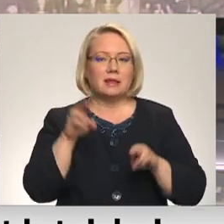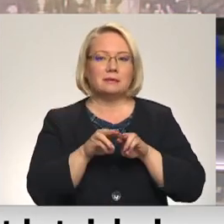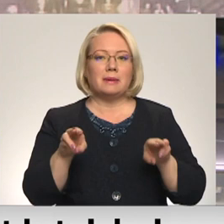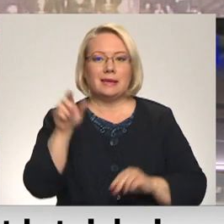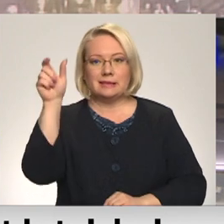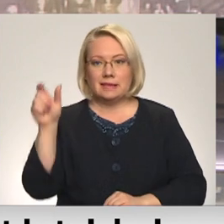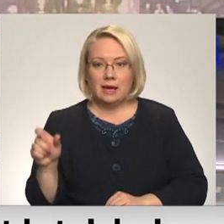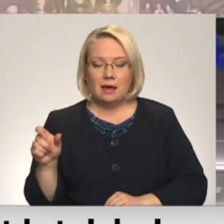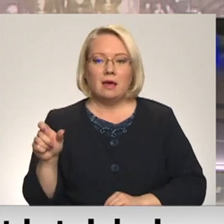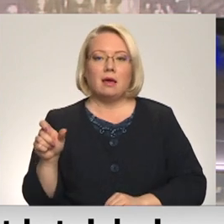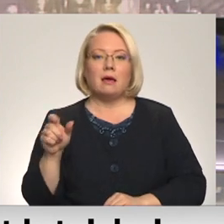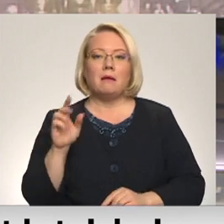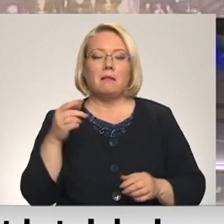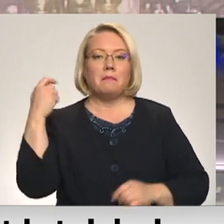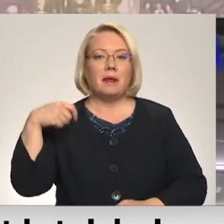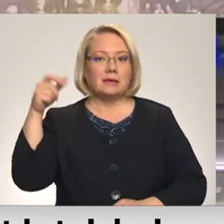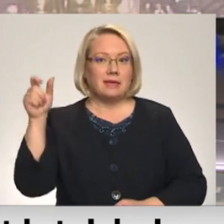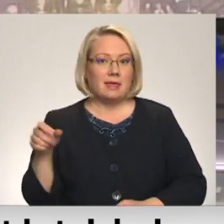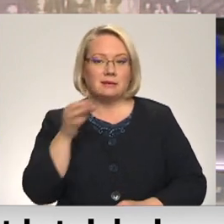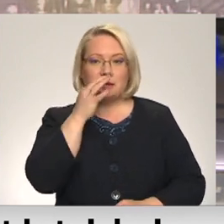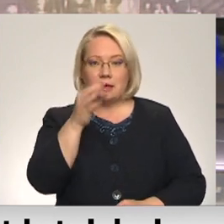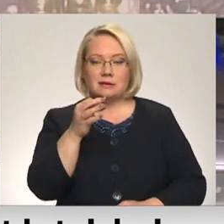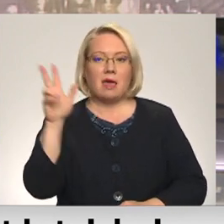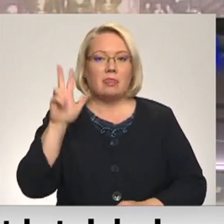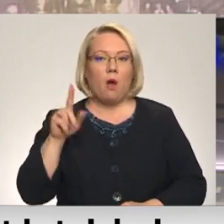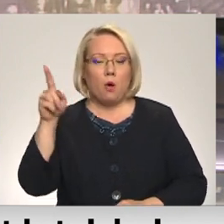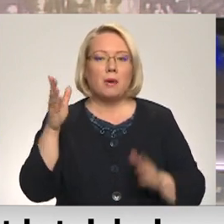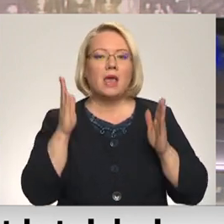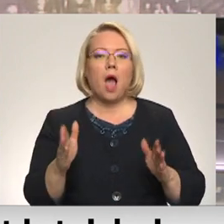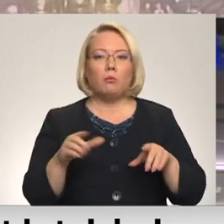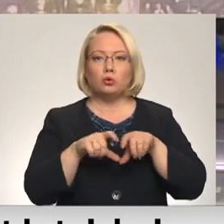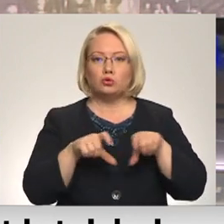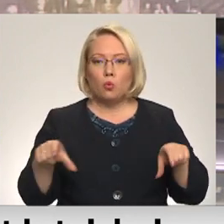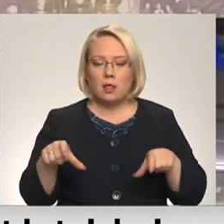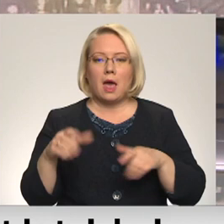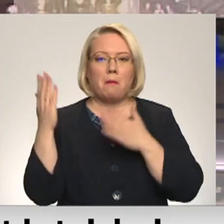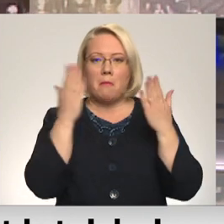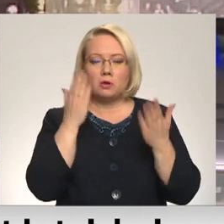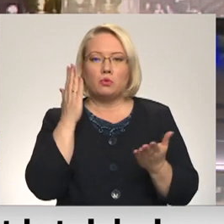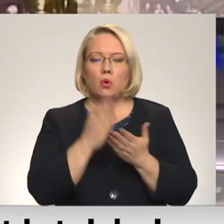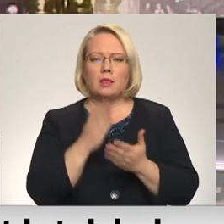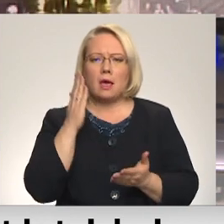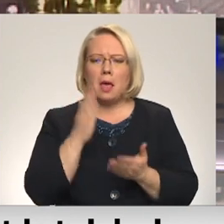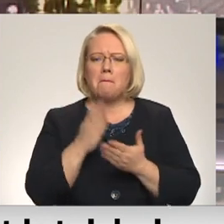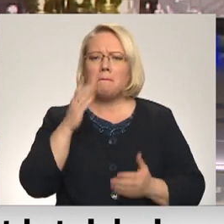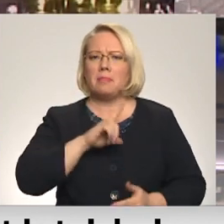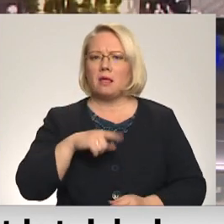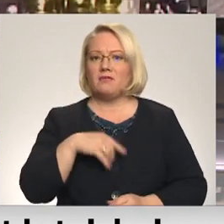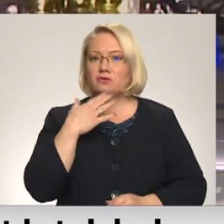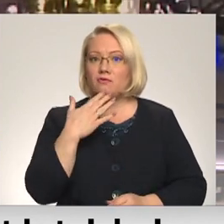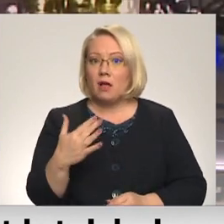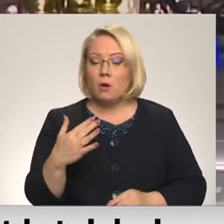ministri Anitu Moižnieci. Prezidents uzsvēra, ka Daugavpilī jābūt skolai, kurā mācības notiek tikai latviešu valodā.